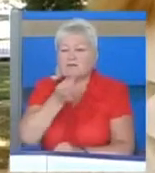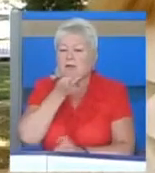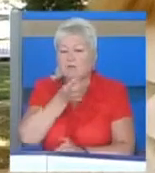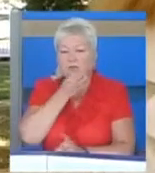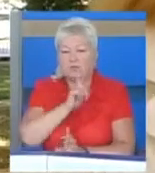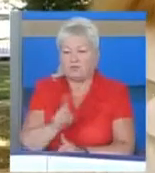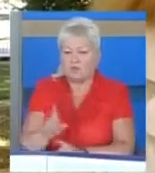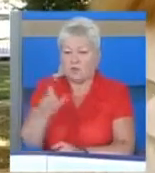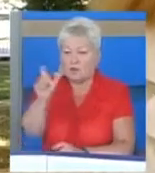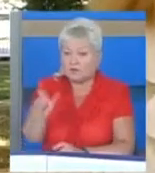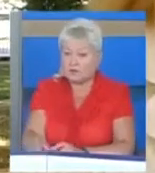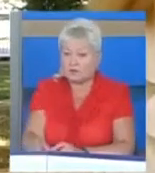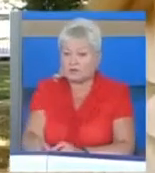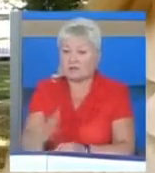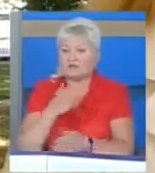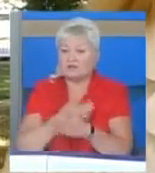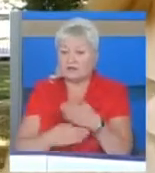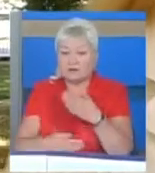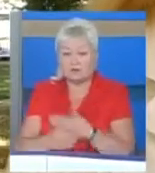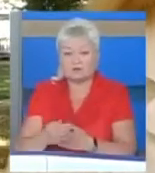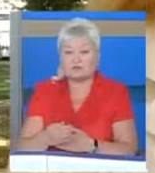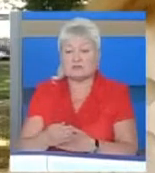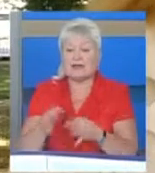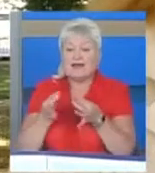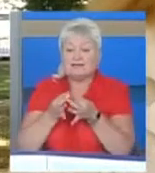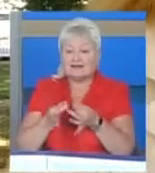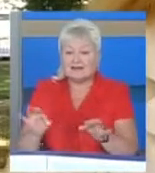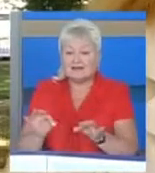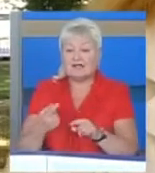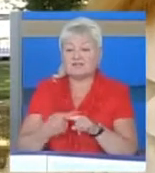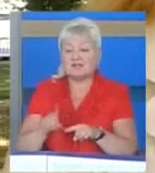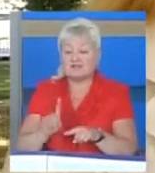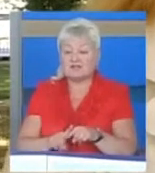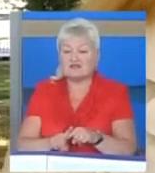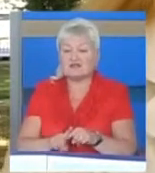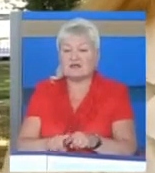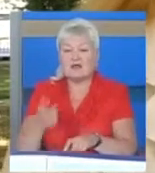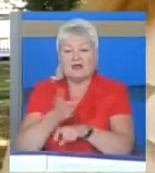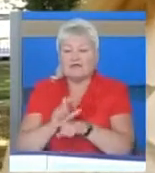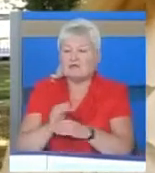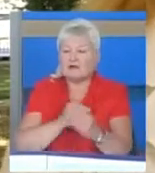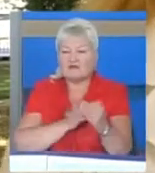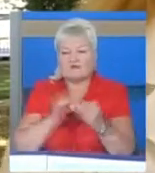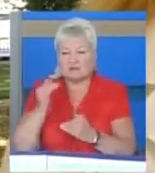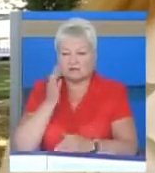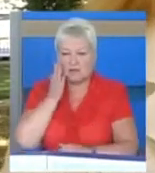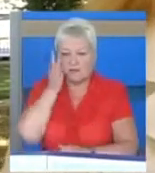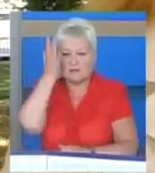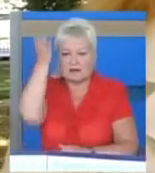людини з інвалідністю, незалежність – це, очевидно, найвища мрія. Це то